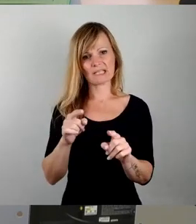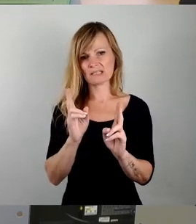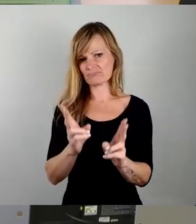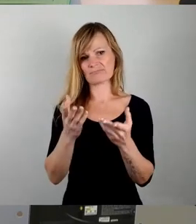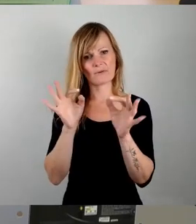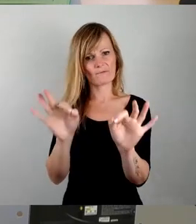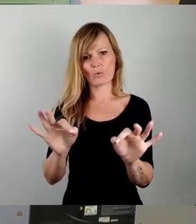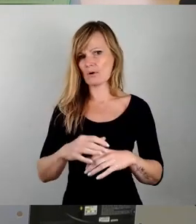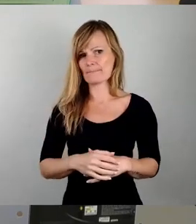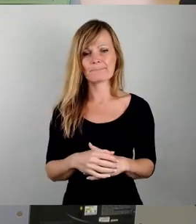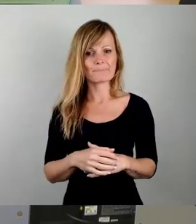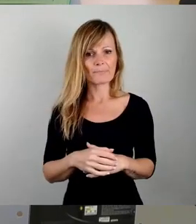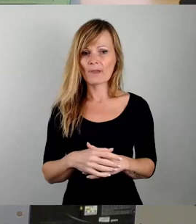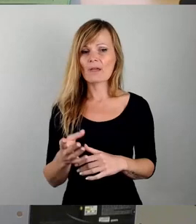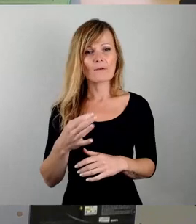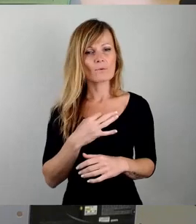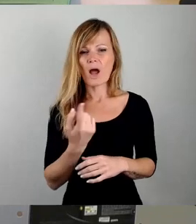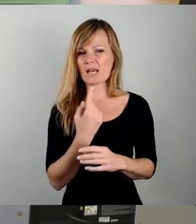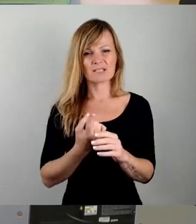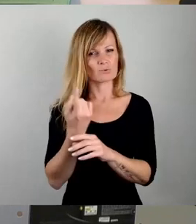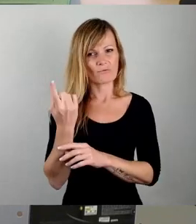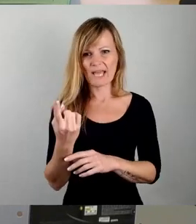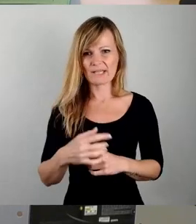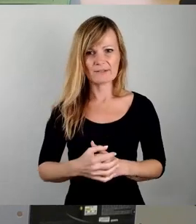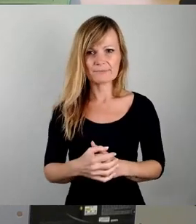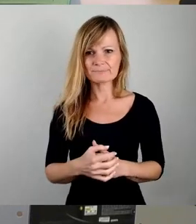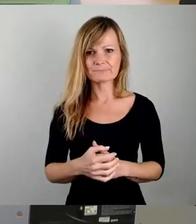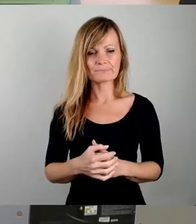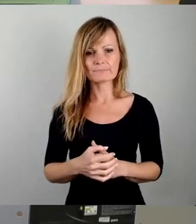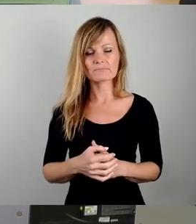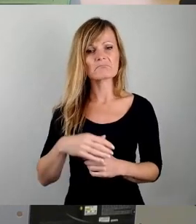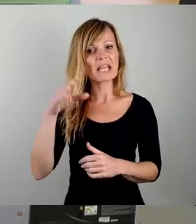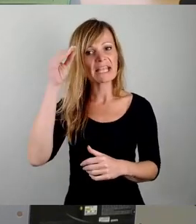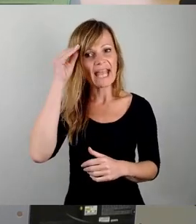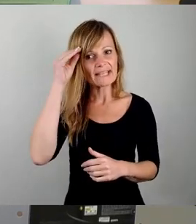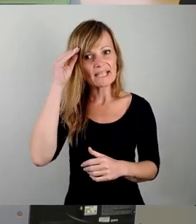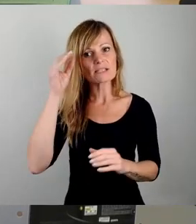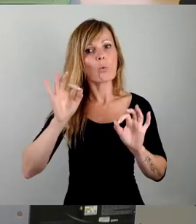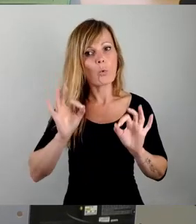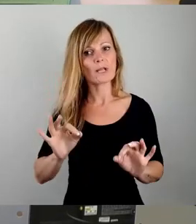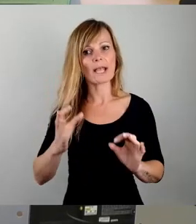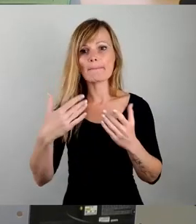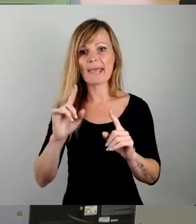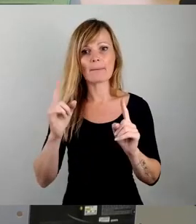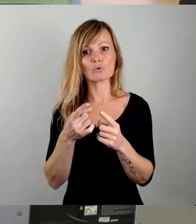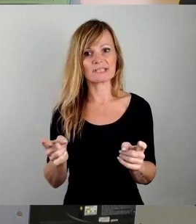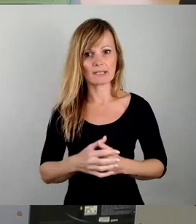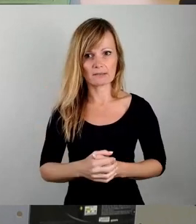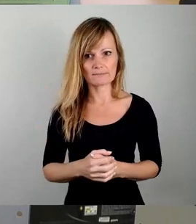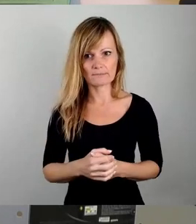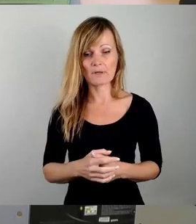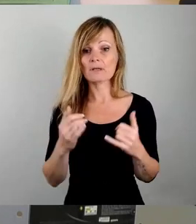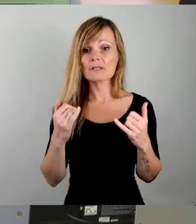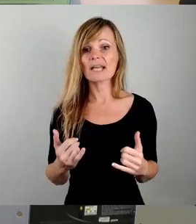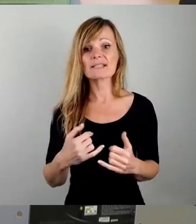Das geht für uns alles zu weit. Die Kenntnisnahme ist in Ordnung. Mehr muss es derzeit nicht sein. Wie gesagt, wir sehen